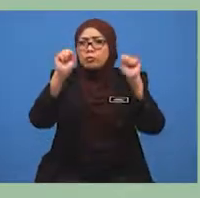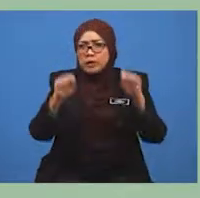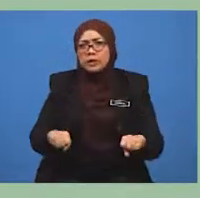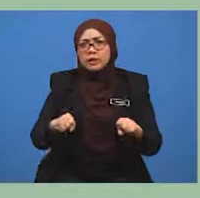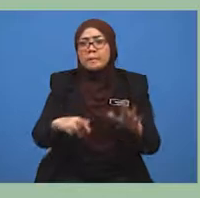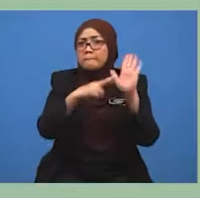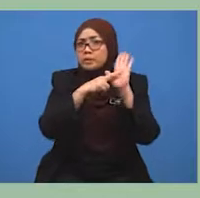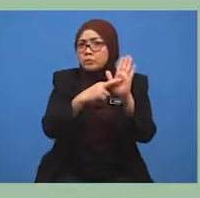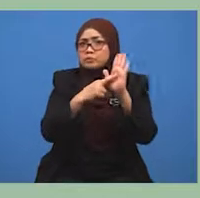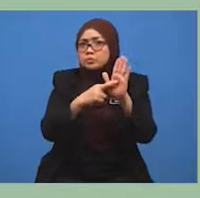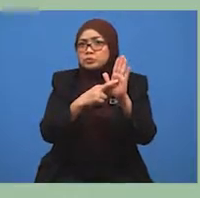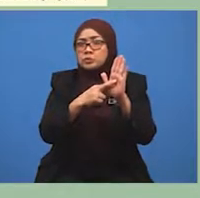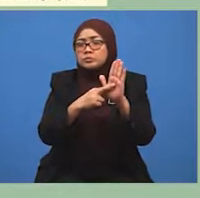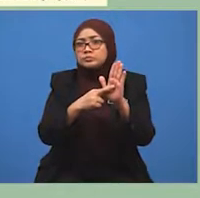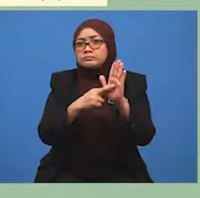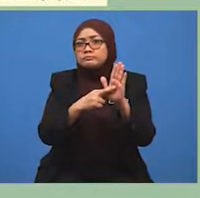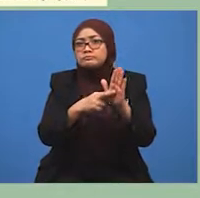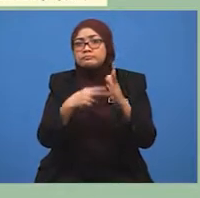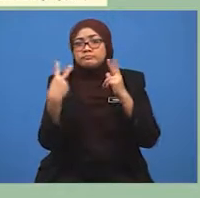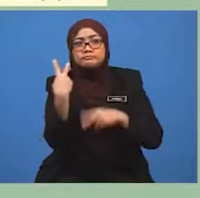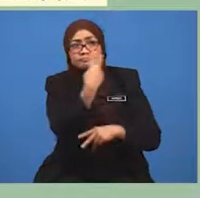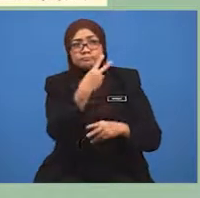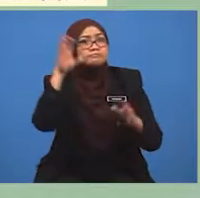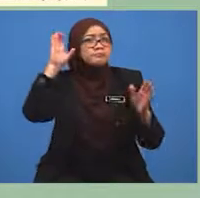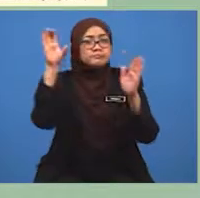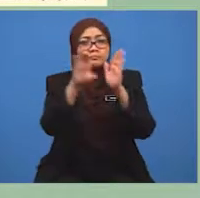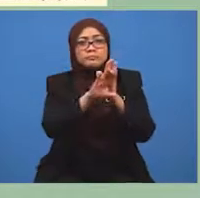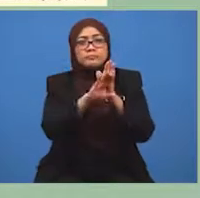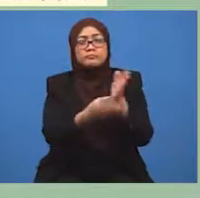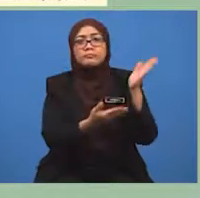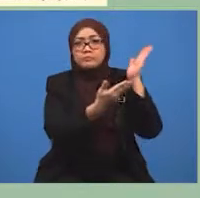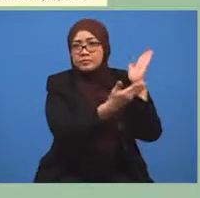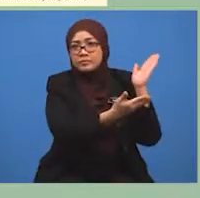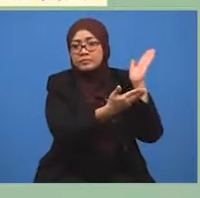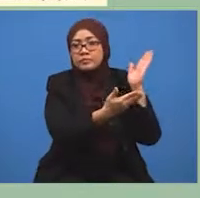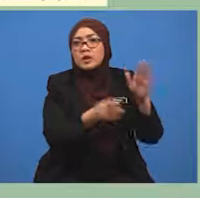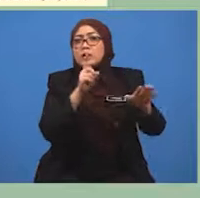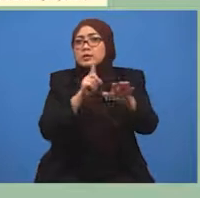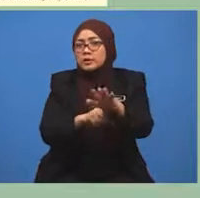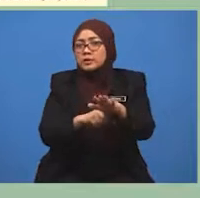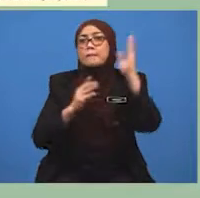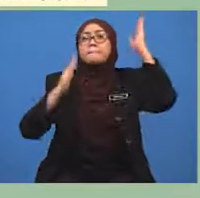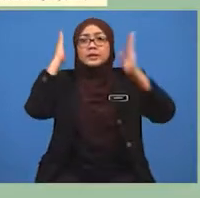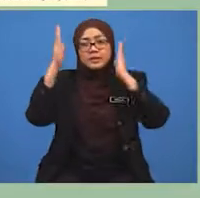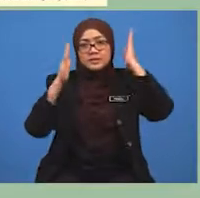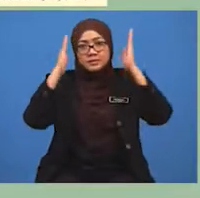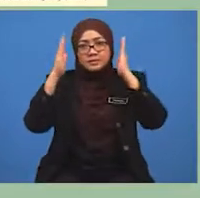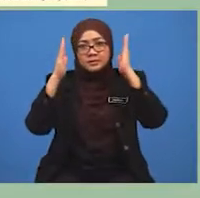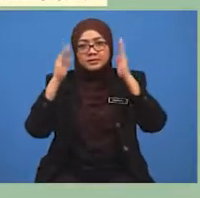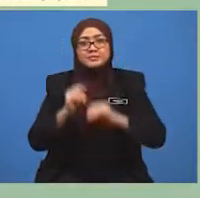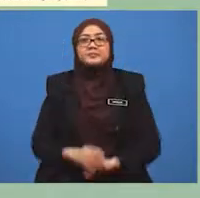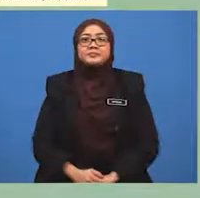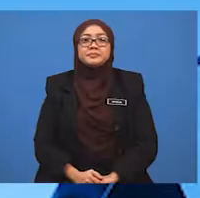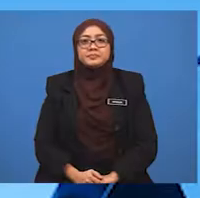kepada paparan peta jaringan lebuh raya utama di Malaysia yang ditayangkan.